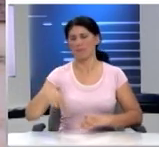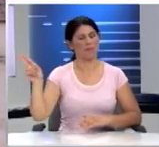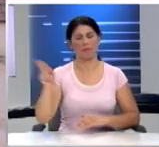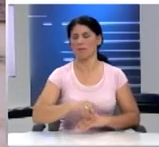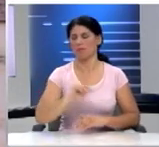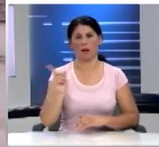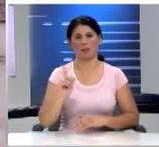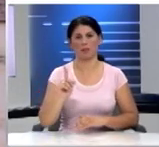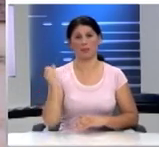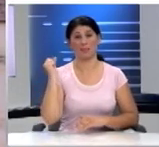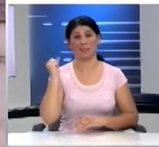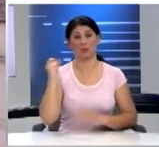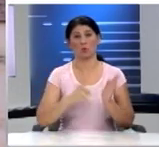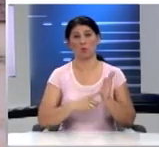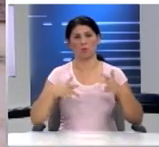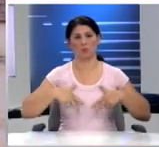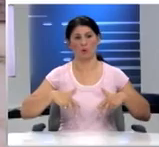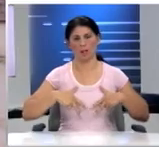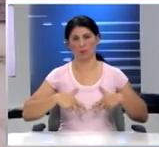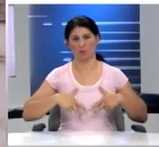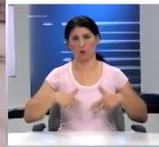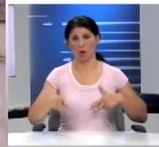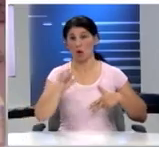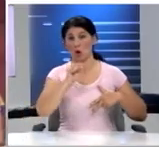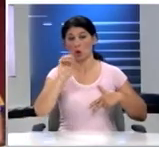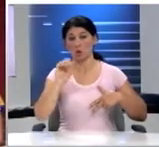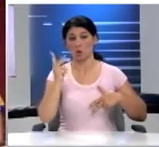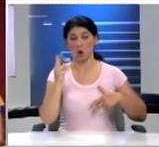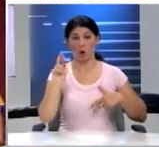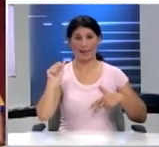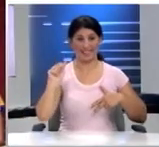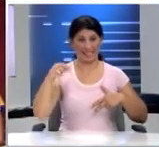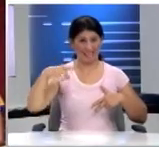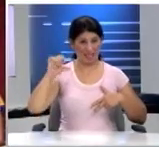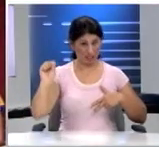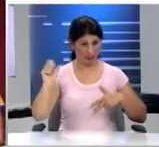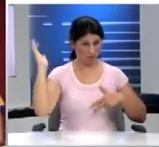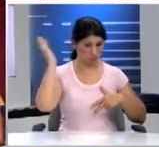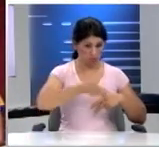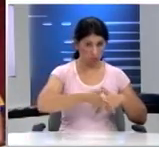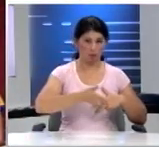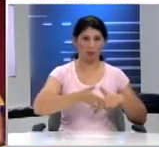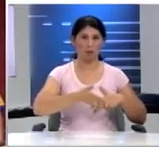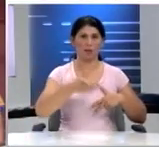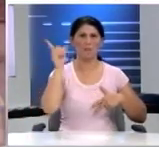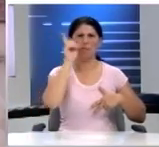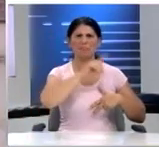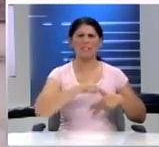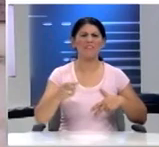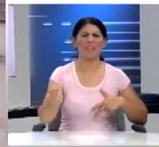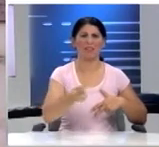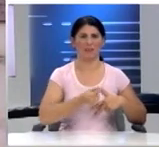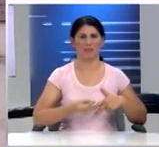την ισχύ του νόμου της πολιτείας του. Ο Σοκράτης καταδικάστηκε με fake news